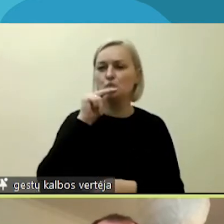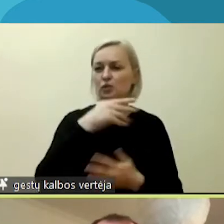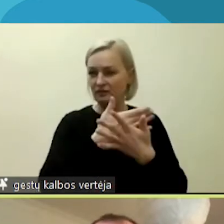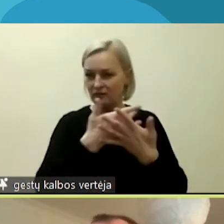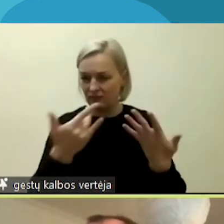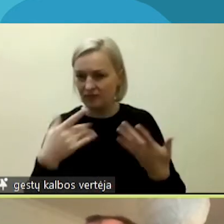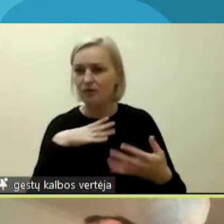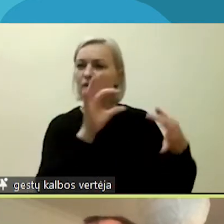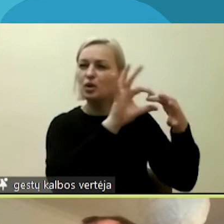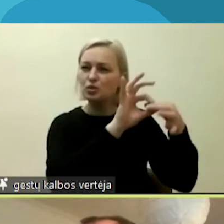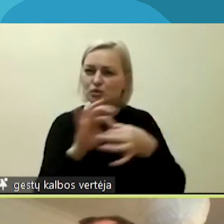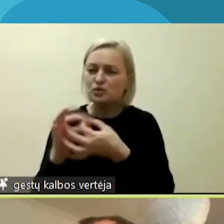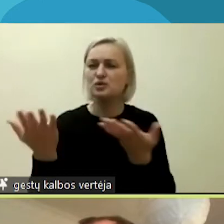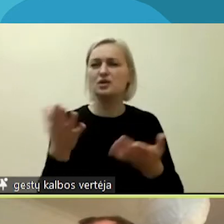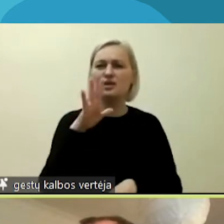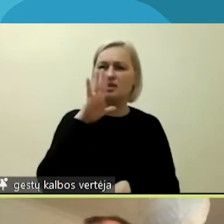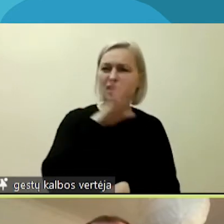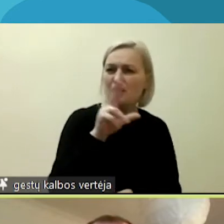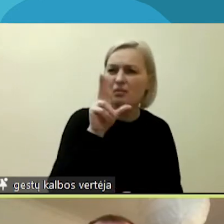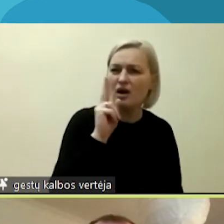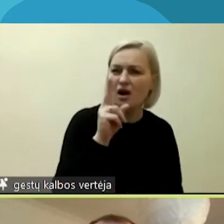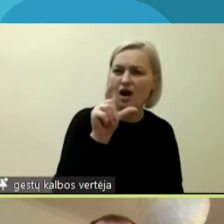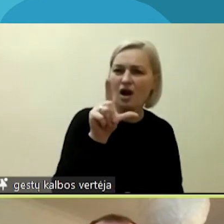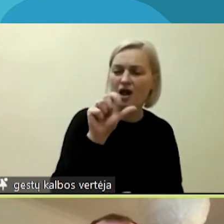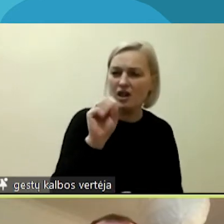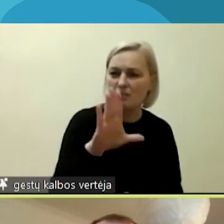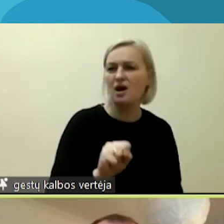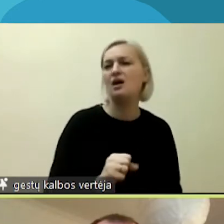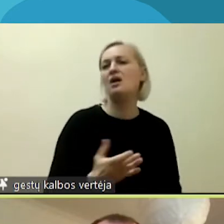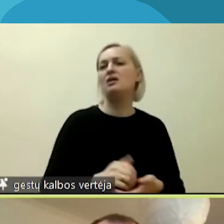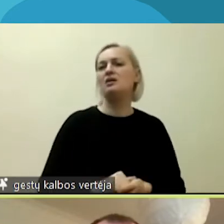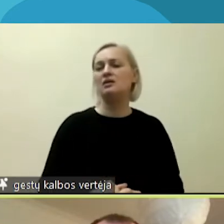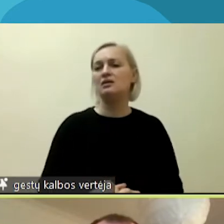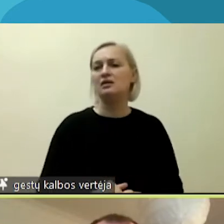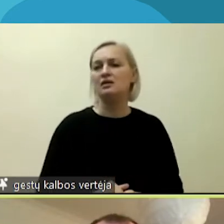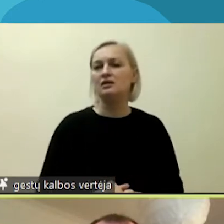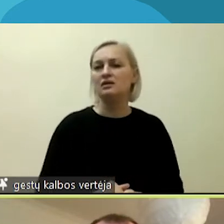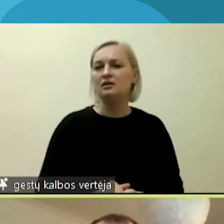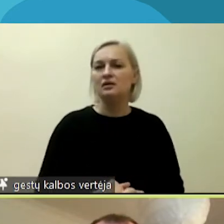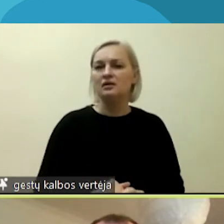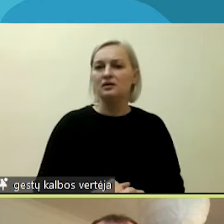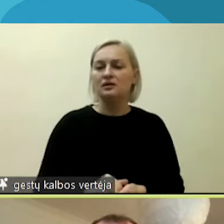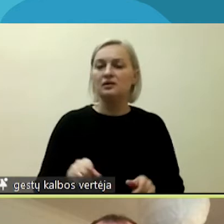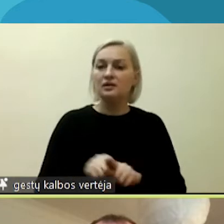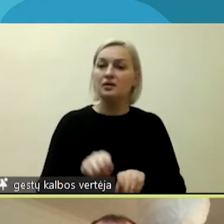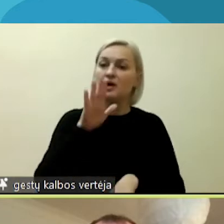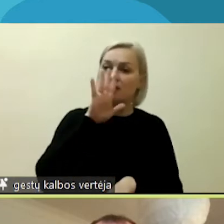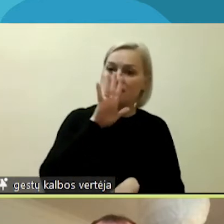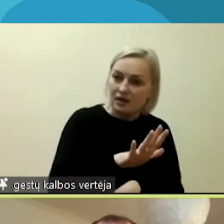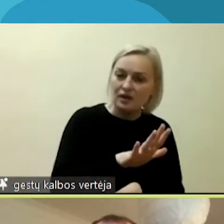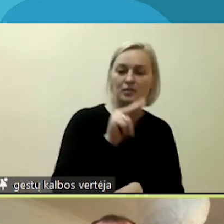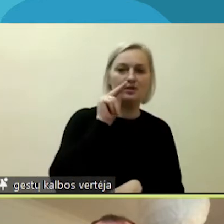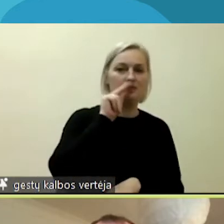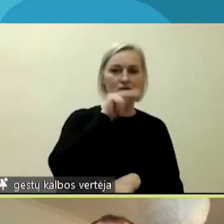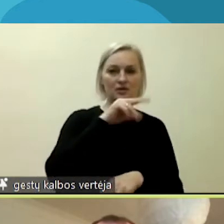su nepykantos kalba ir matote, tie nepykantos nusikaltimai taip